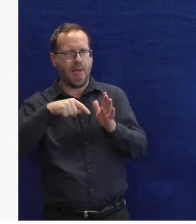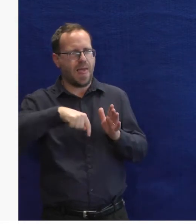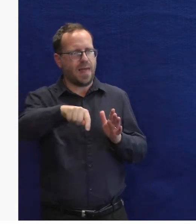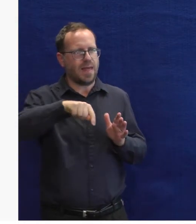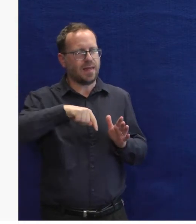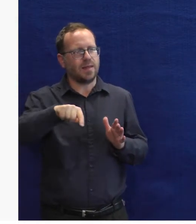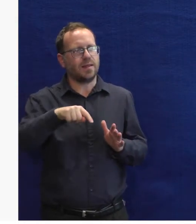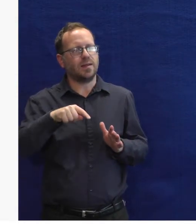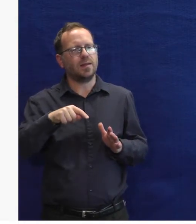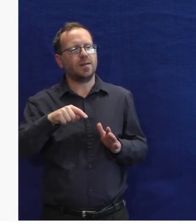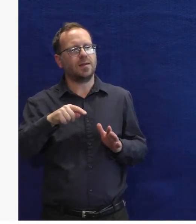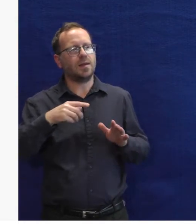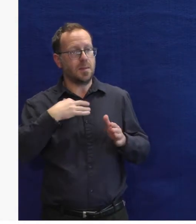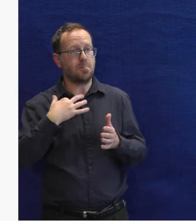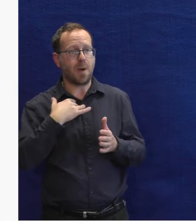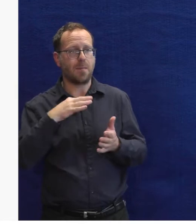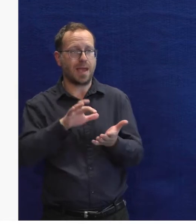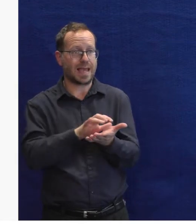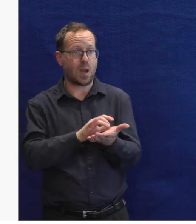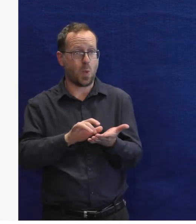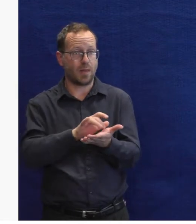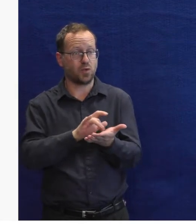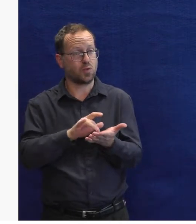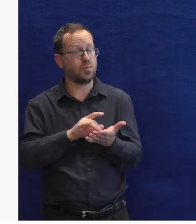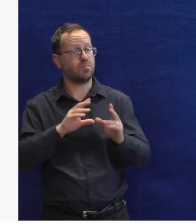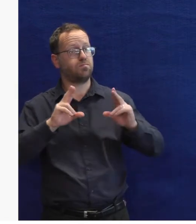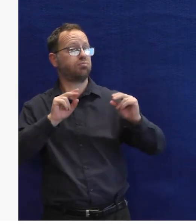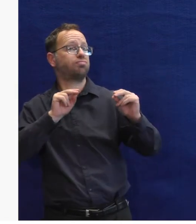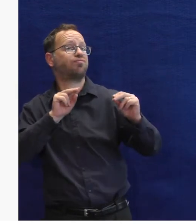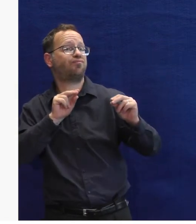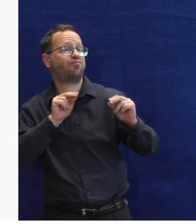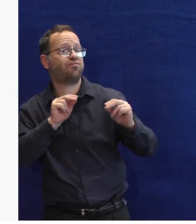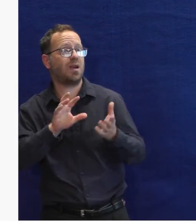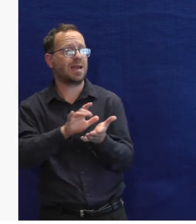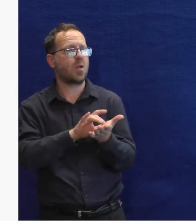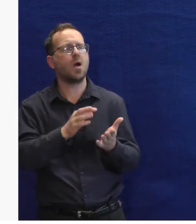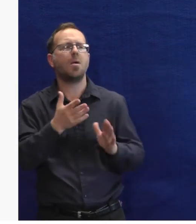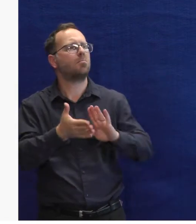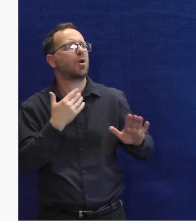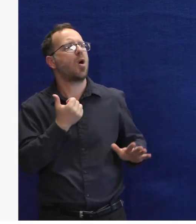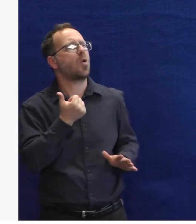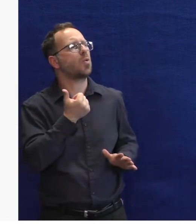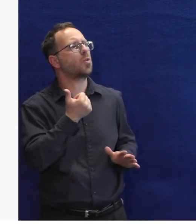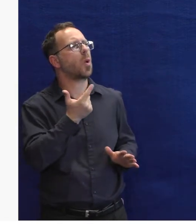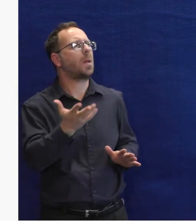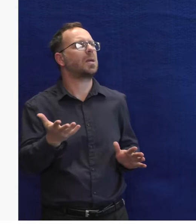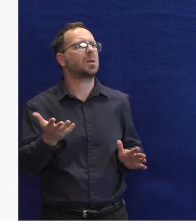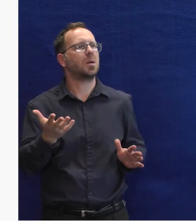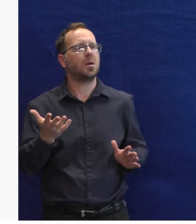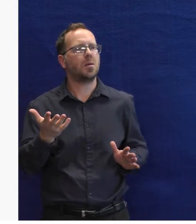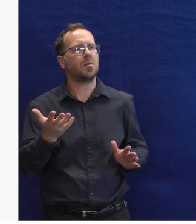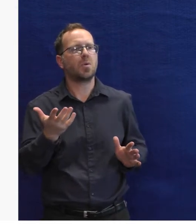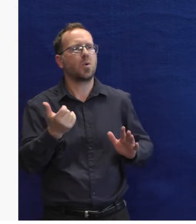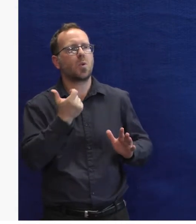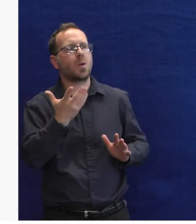a která trošku ukazuje tu cestu, kam chceme jít. Máme kalkulečku, která se s vámi bude povídat. Takže v momentě, kdy